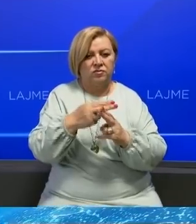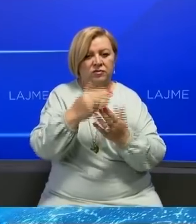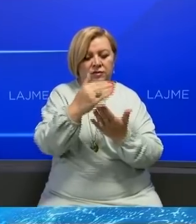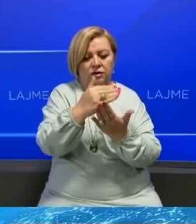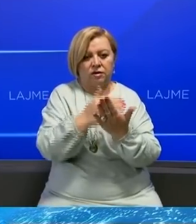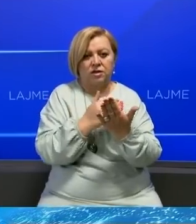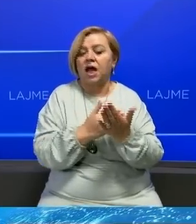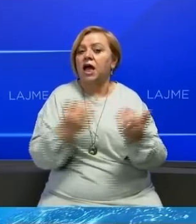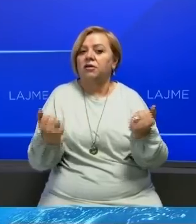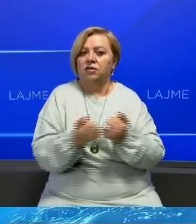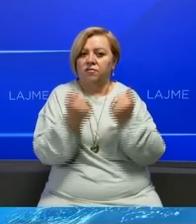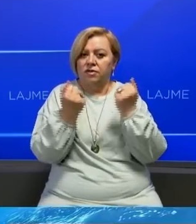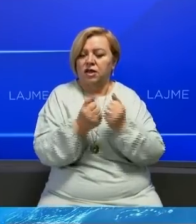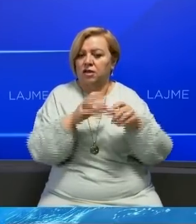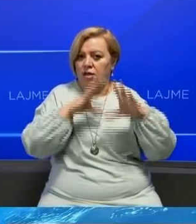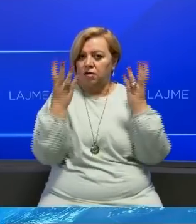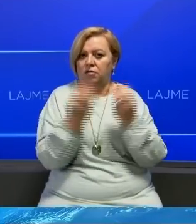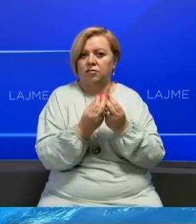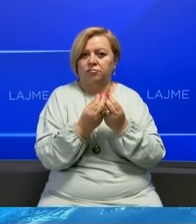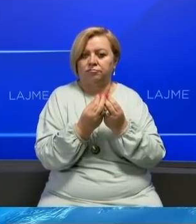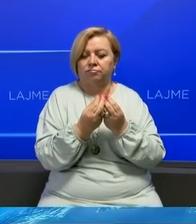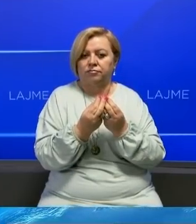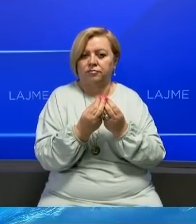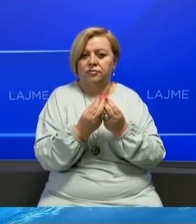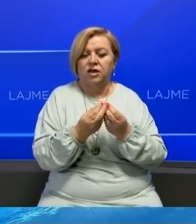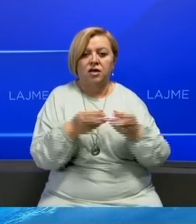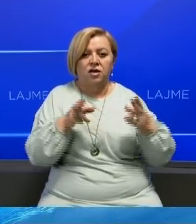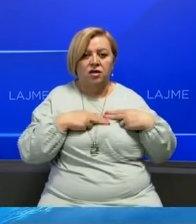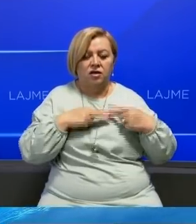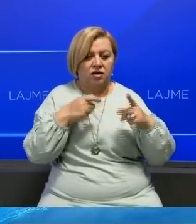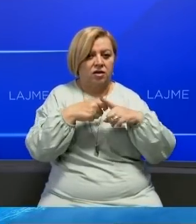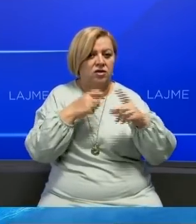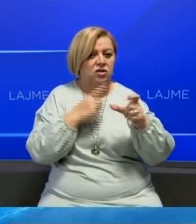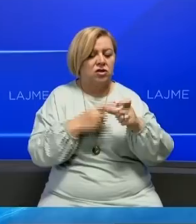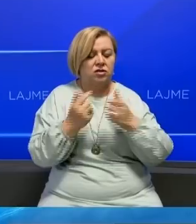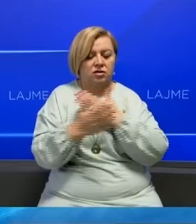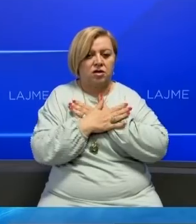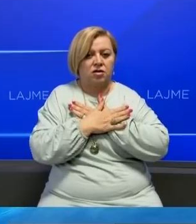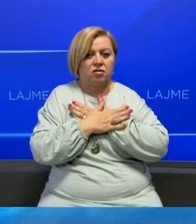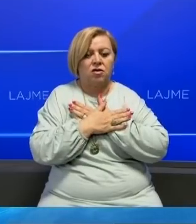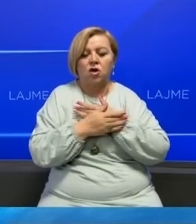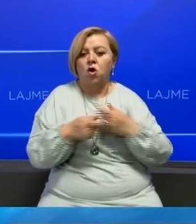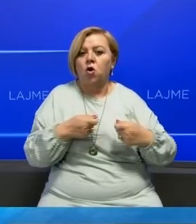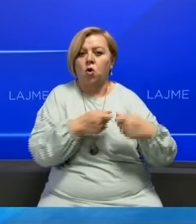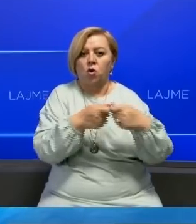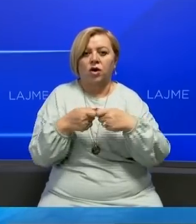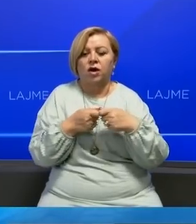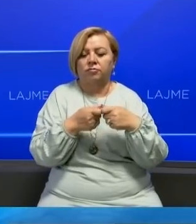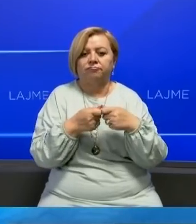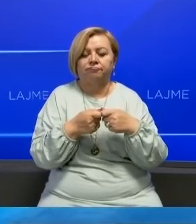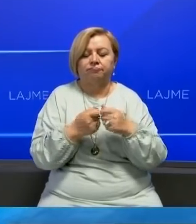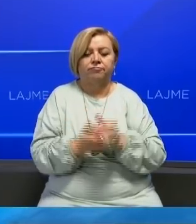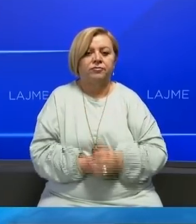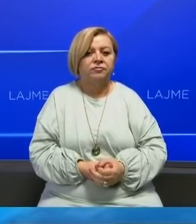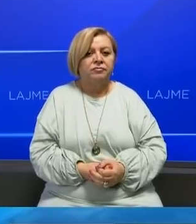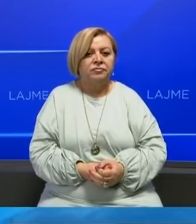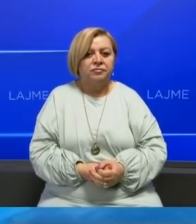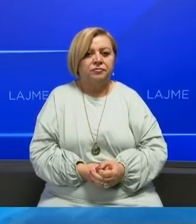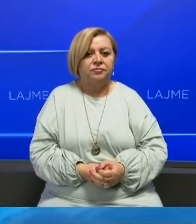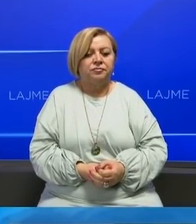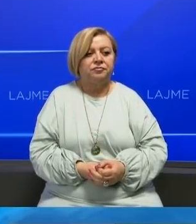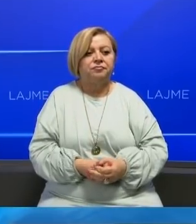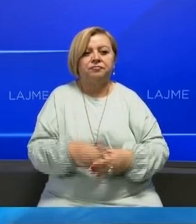aktivitetet të cilat do të ndërmerë KCZ-a për të organizuar këtë procesë zgjedor.